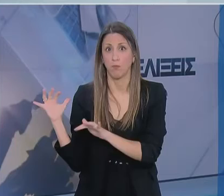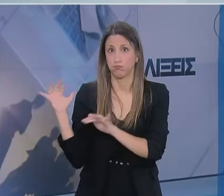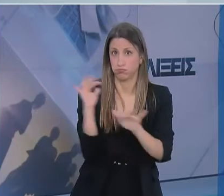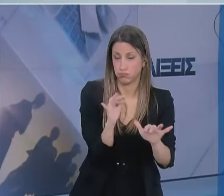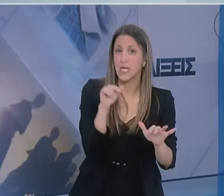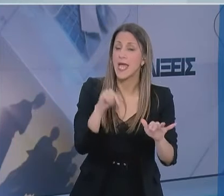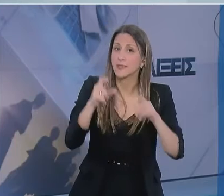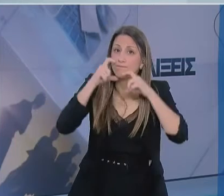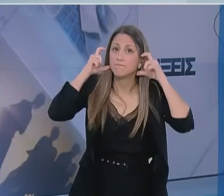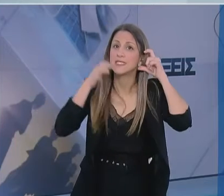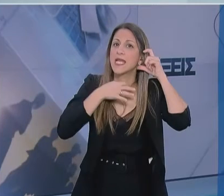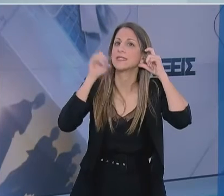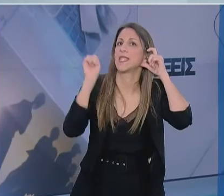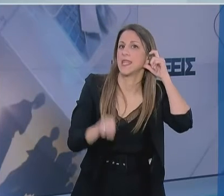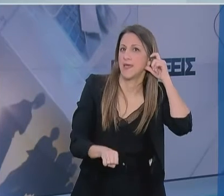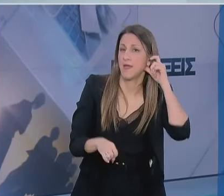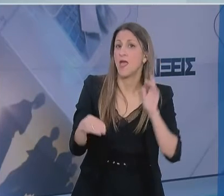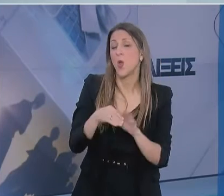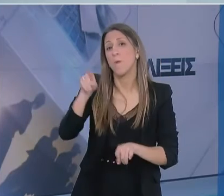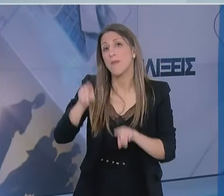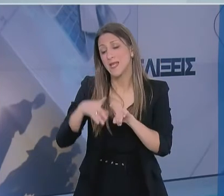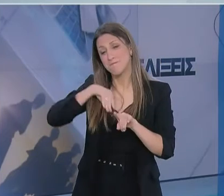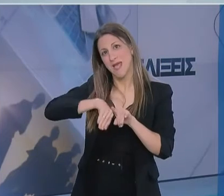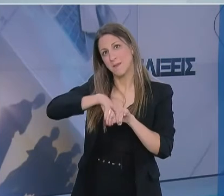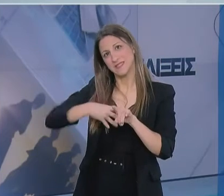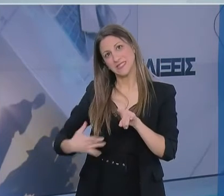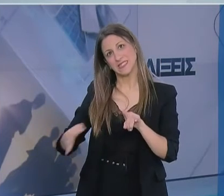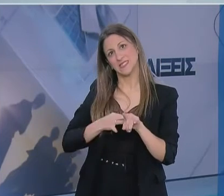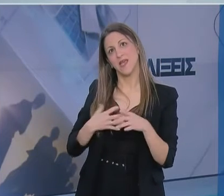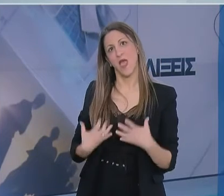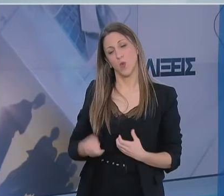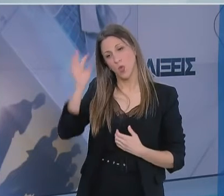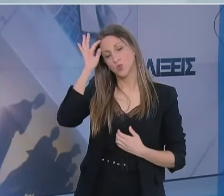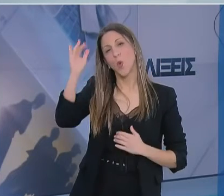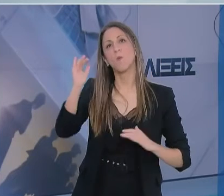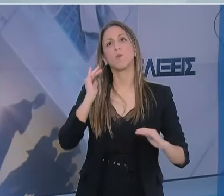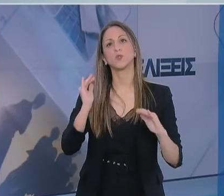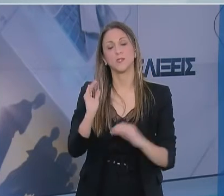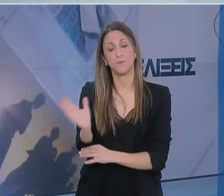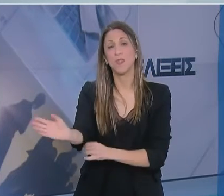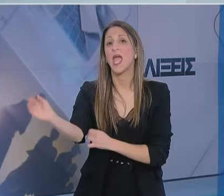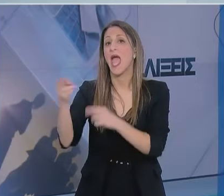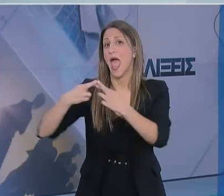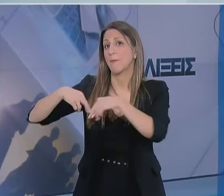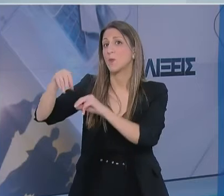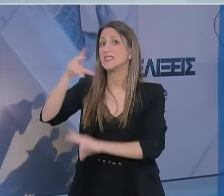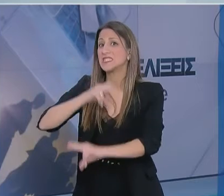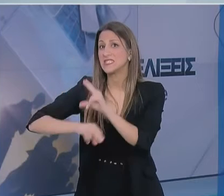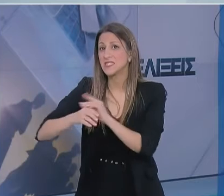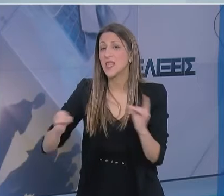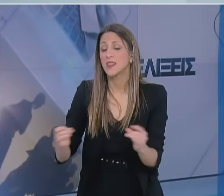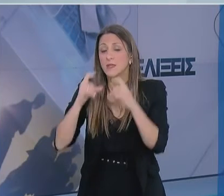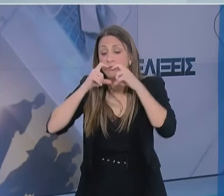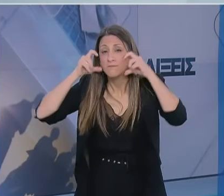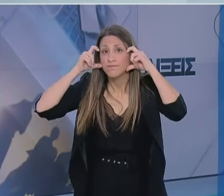από συμπτωματικούς ή ασθενείς με ήπια συμπτώματα. Επίσης, συζητήθηκε και η πιθανή αύξηση κινδύνου από λανθασμένη χρήση της μάσκας